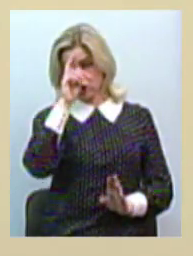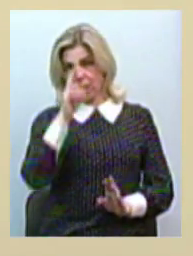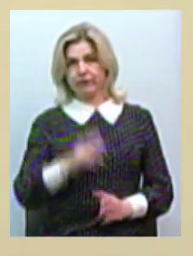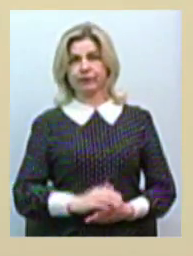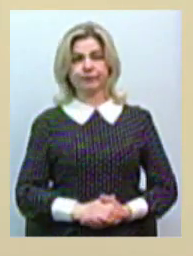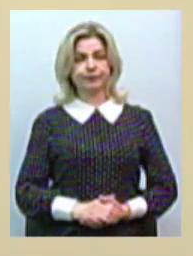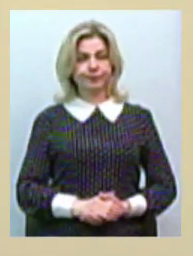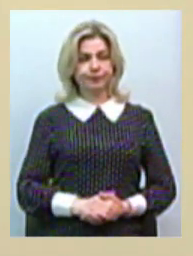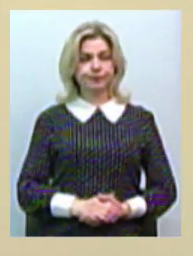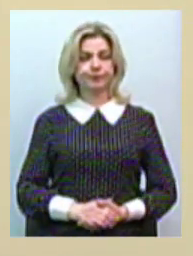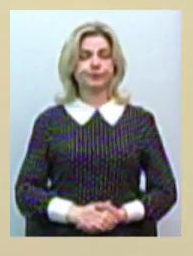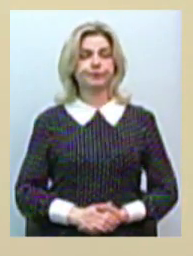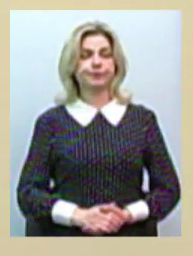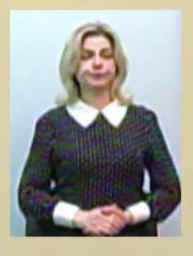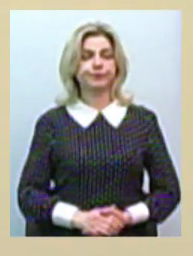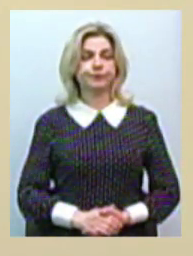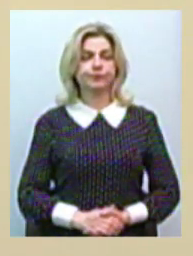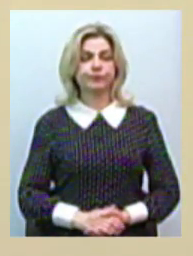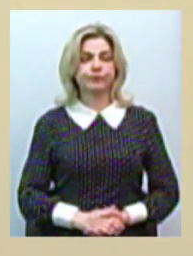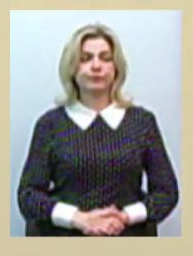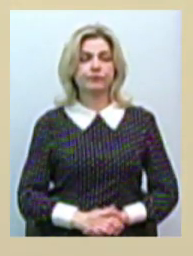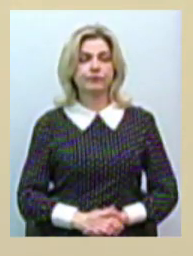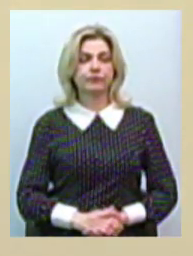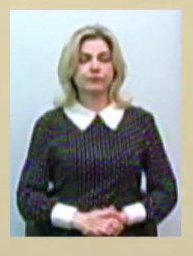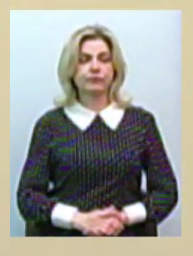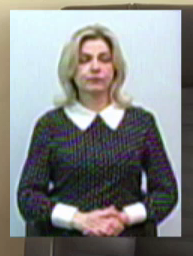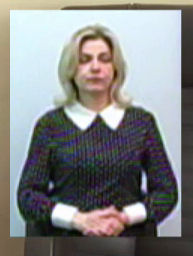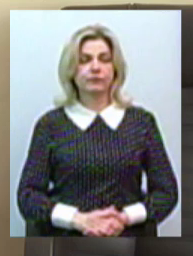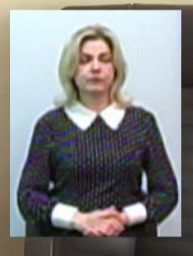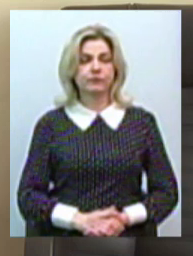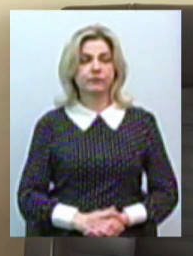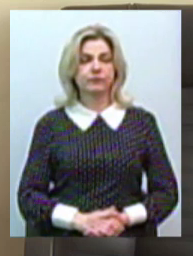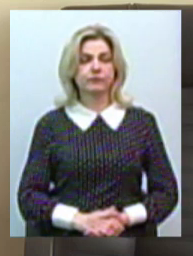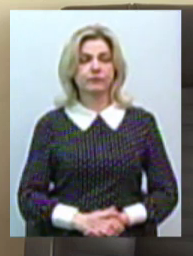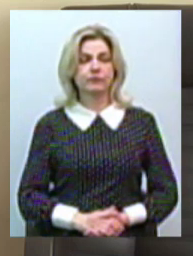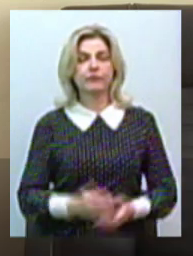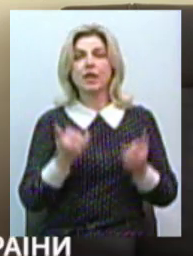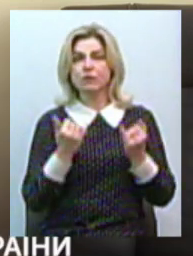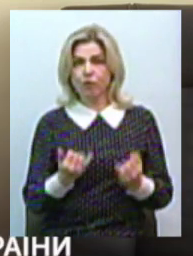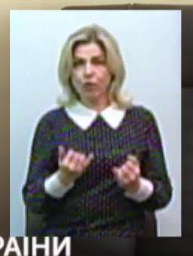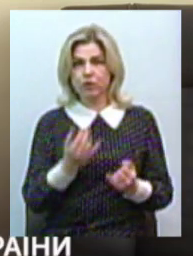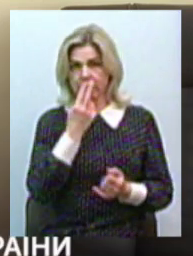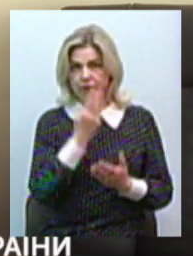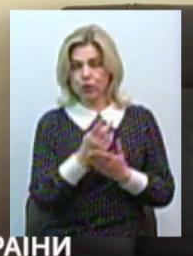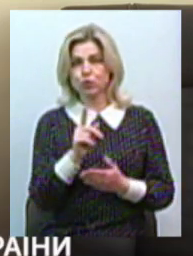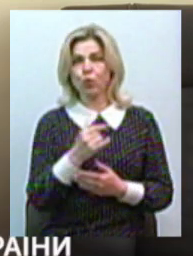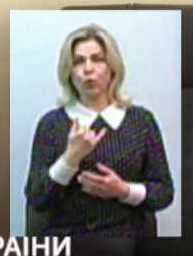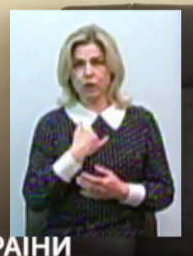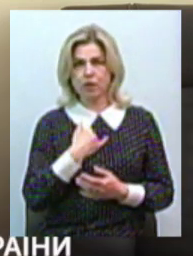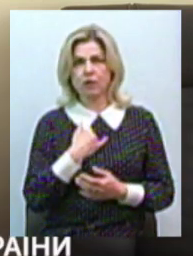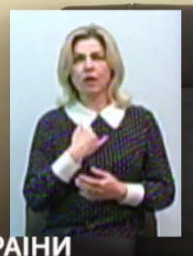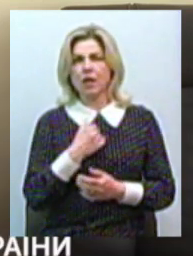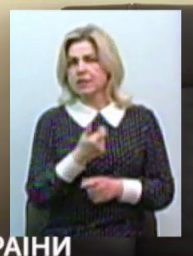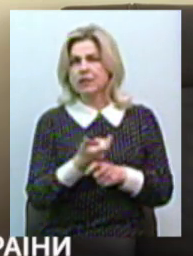Миколаївський обласний лабораторний центр Міністерства охорони здоров'я України. На сьогодні ми відмічаємо, що у нас зараз відбувається пік